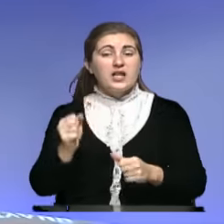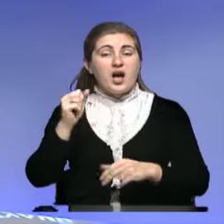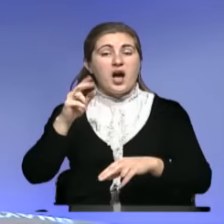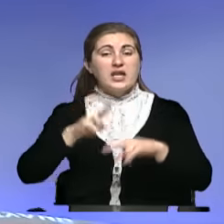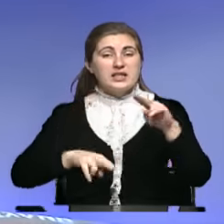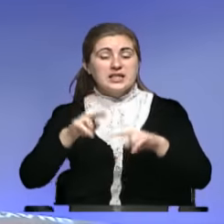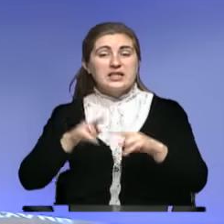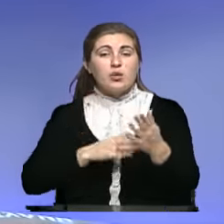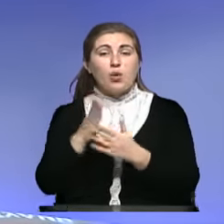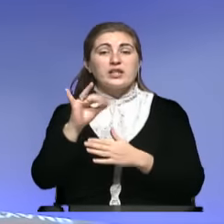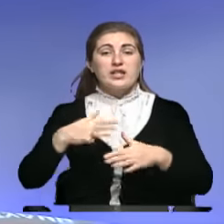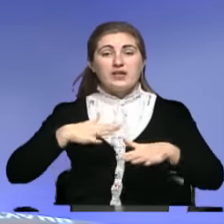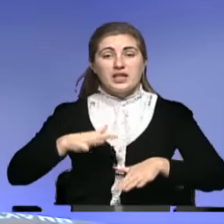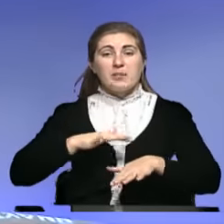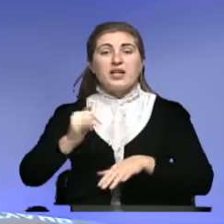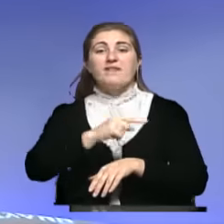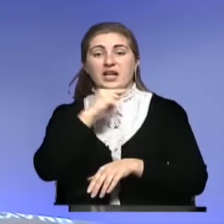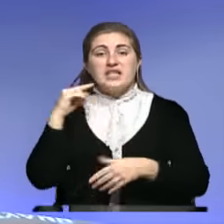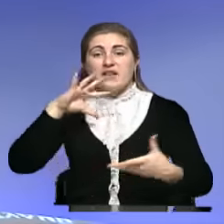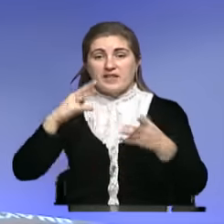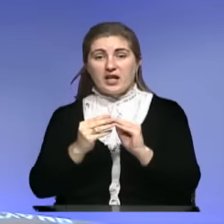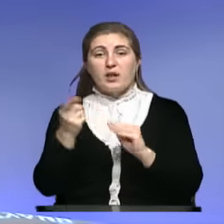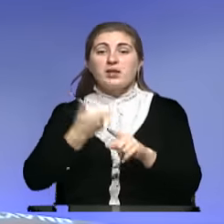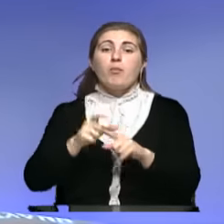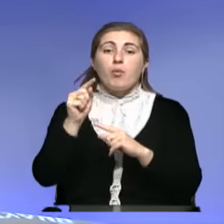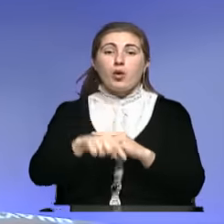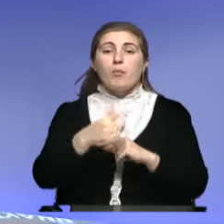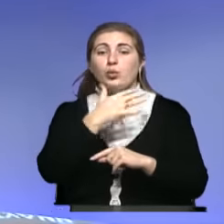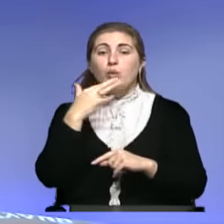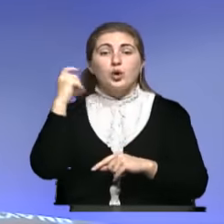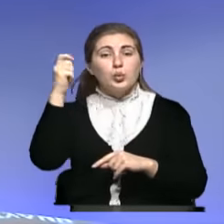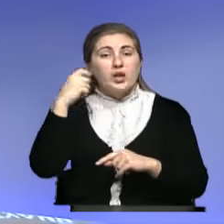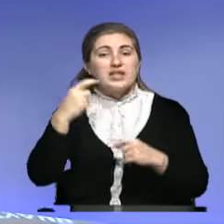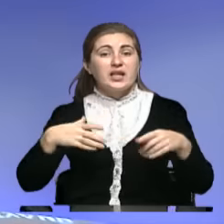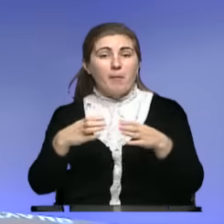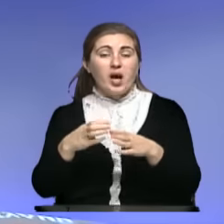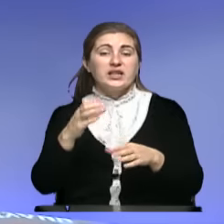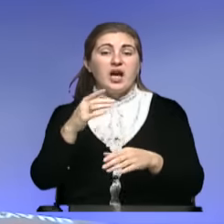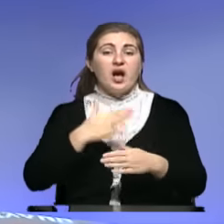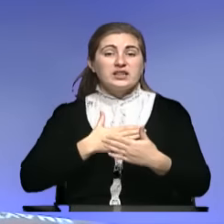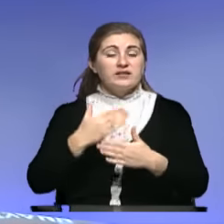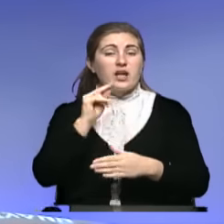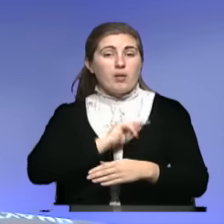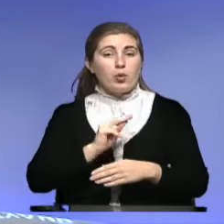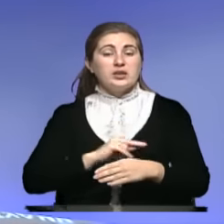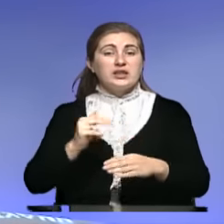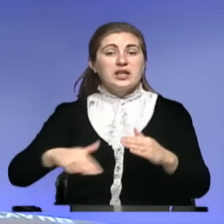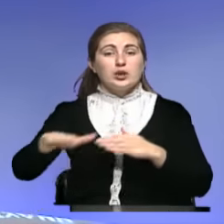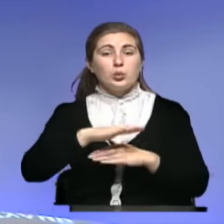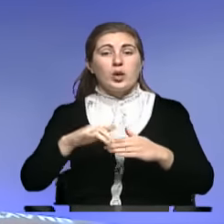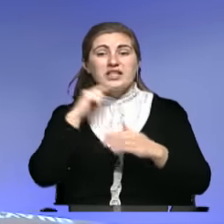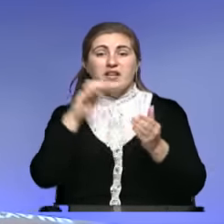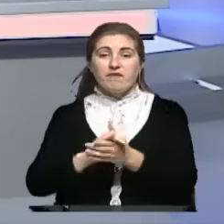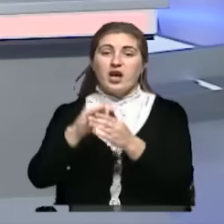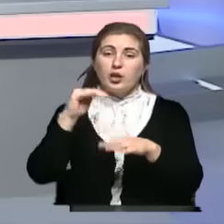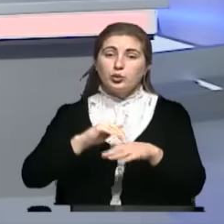в том числе и Крыма, а так России в целом тем более. Ведь многие турецкие компании активно работали именно на территории Российской Федерации. Вот коснется